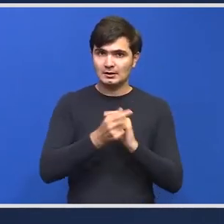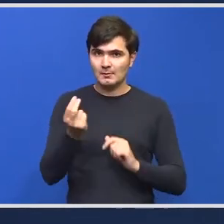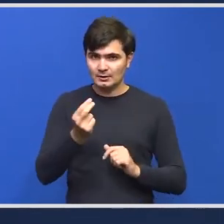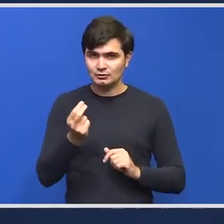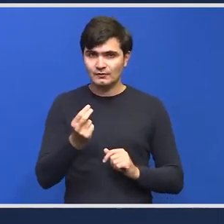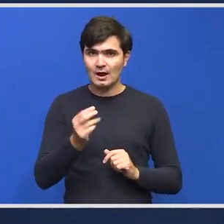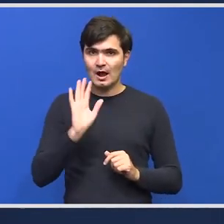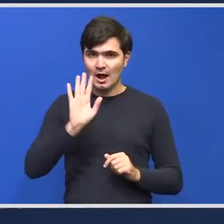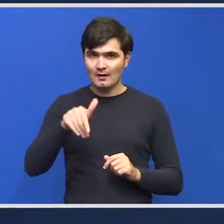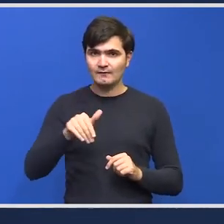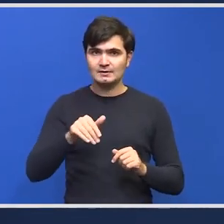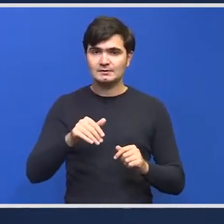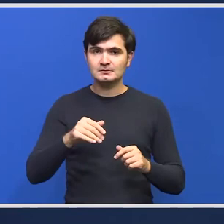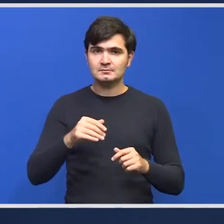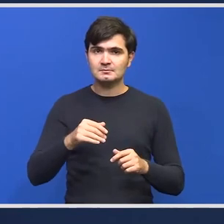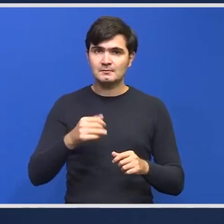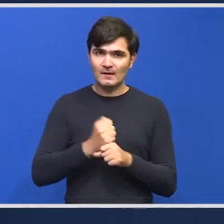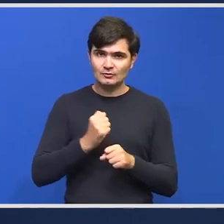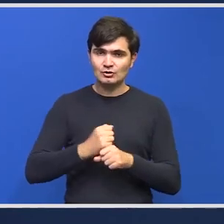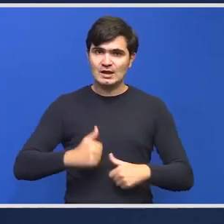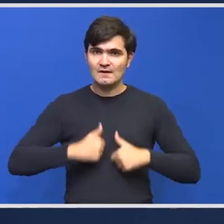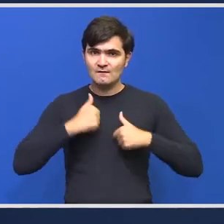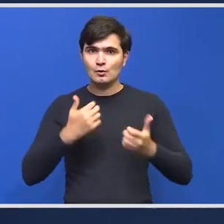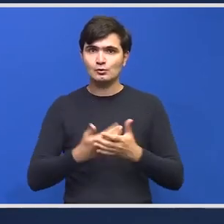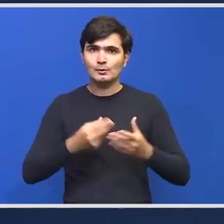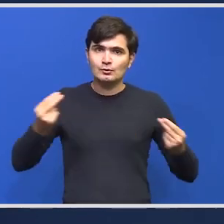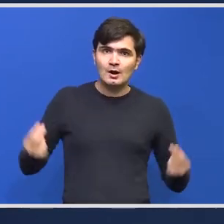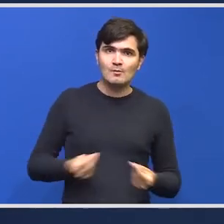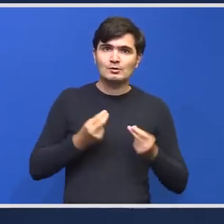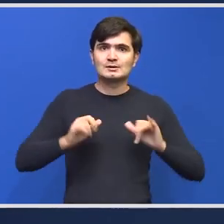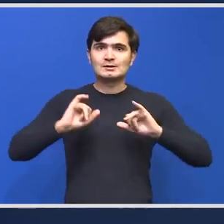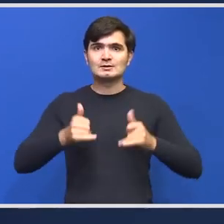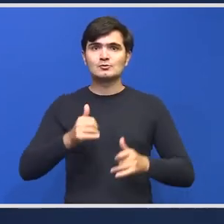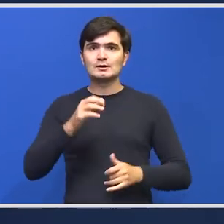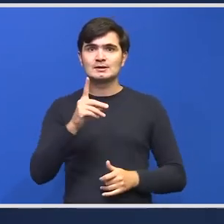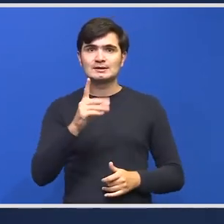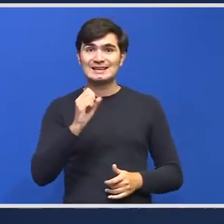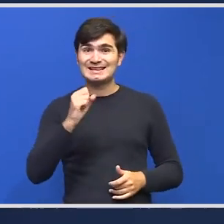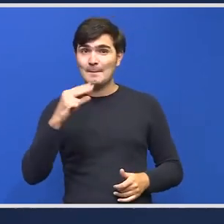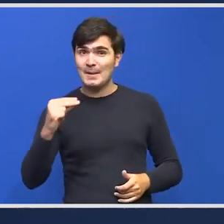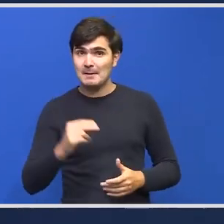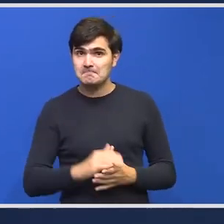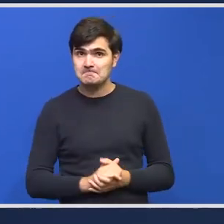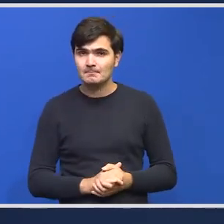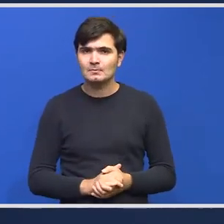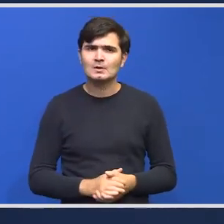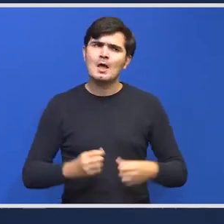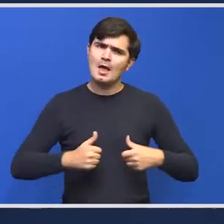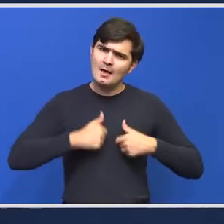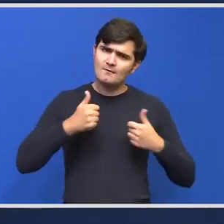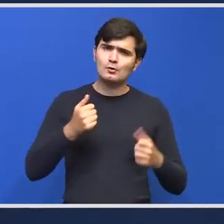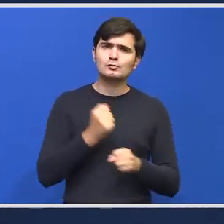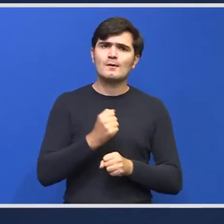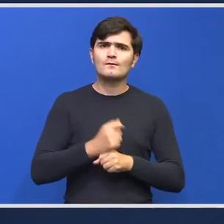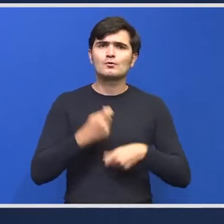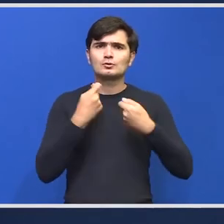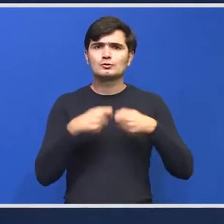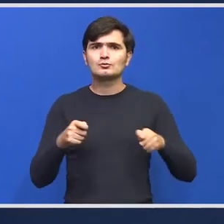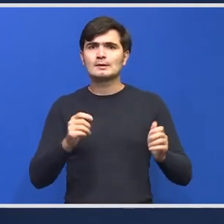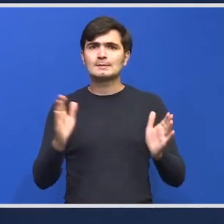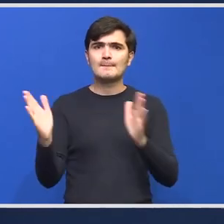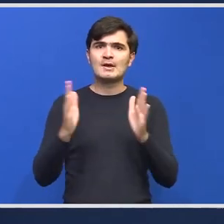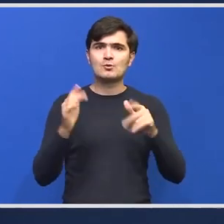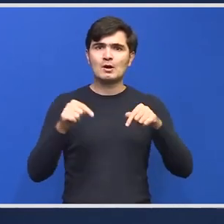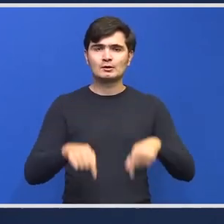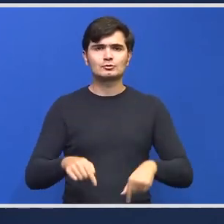se fac eforturi pentru a îmbunătăți situația în care sunt DSP-urile Eforturi s-au făcut în toată această perioadă